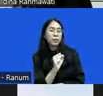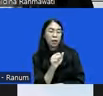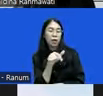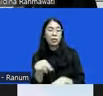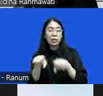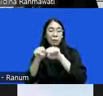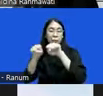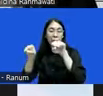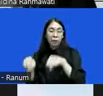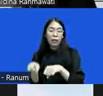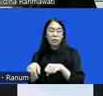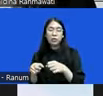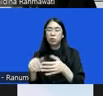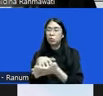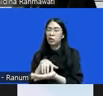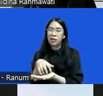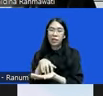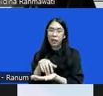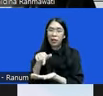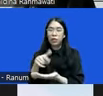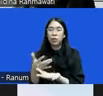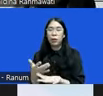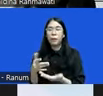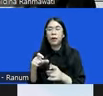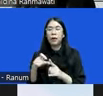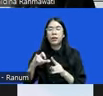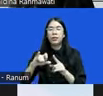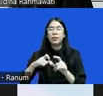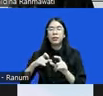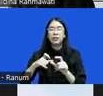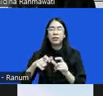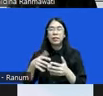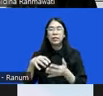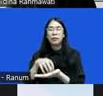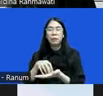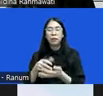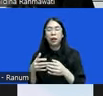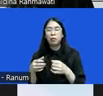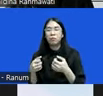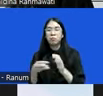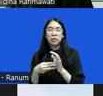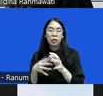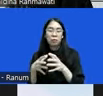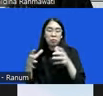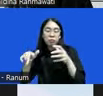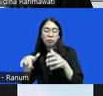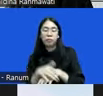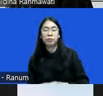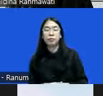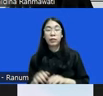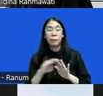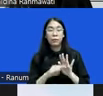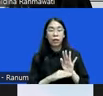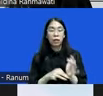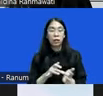rentan dan ini adalah ruang diskresional yang sangat besar lalu kemudian syarat formilnya dia